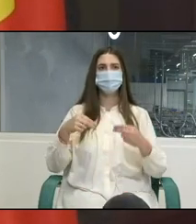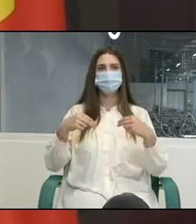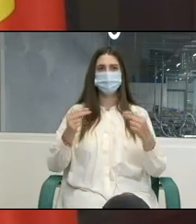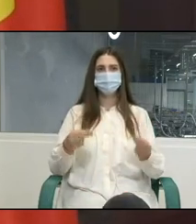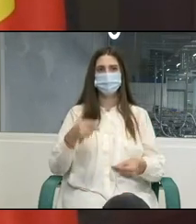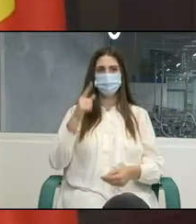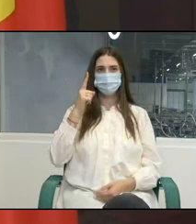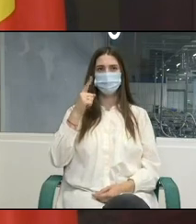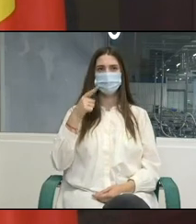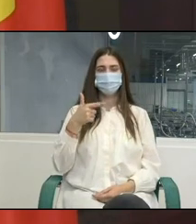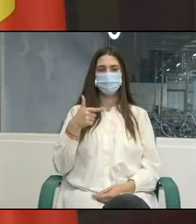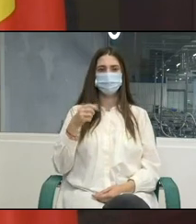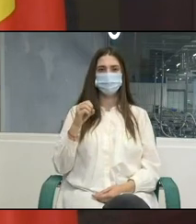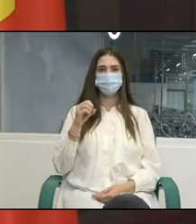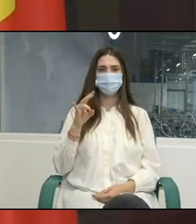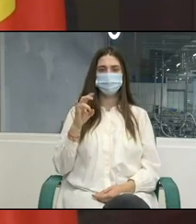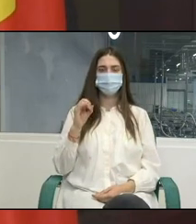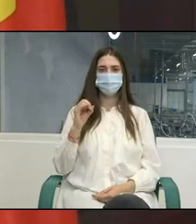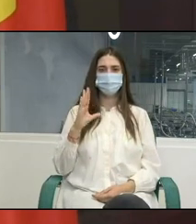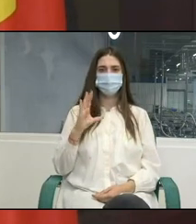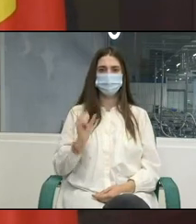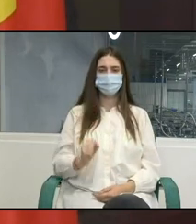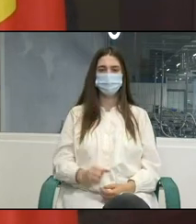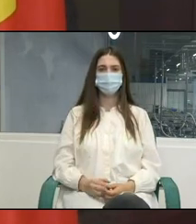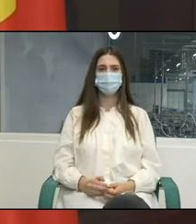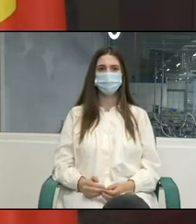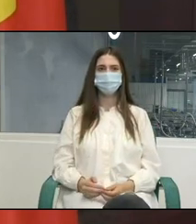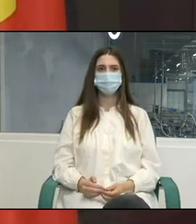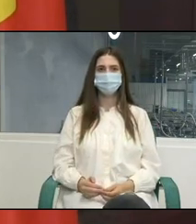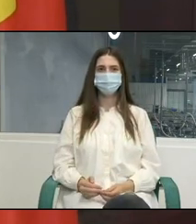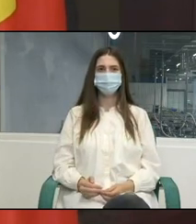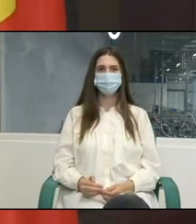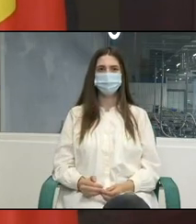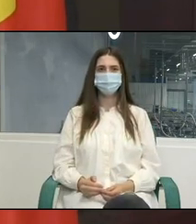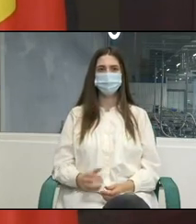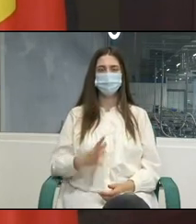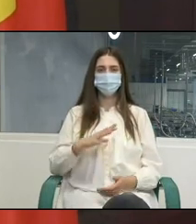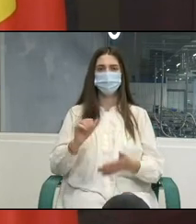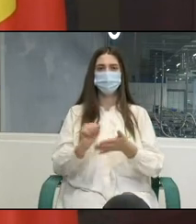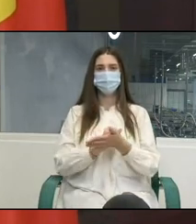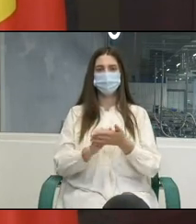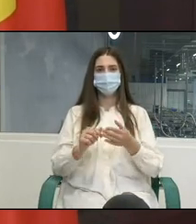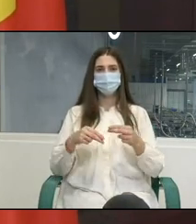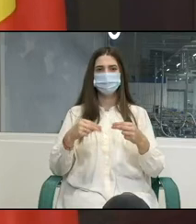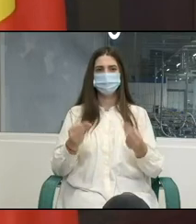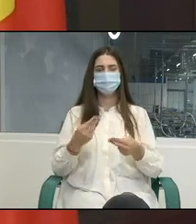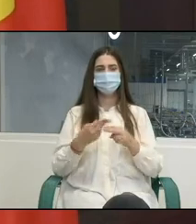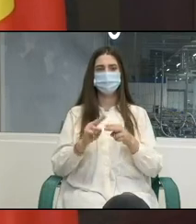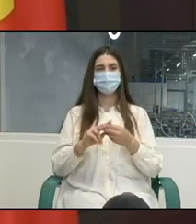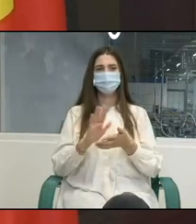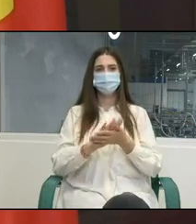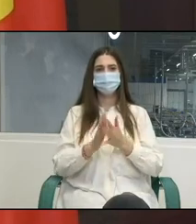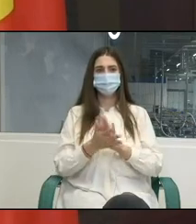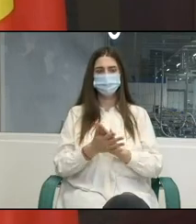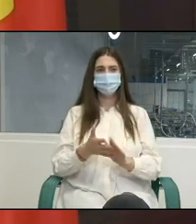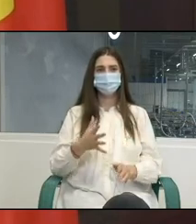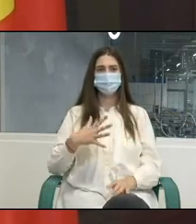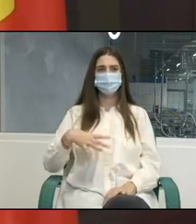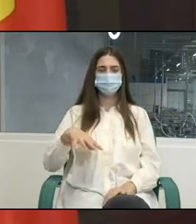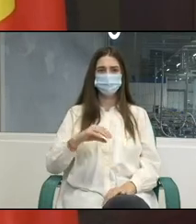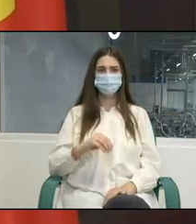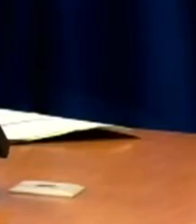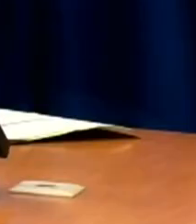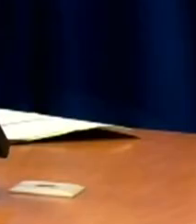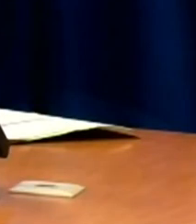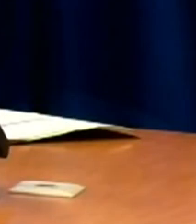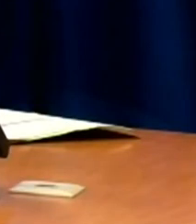Geneva a semnat acest document acest document Memorandumul de înțelegere a fost la fel semnat de către